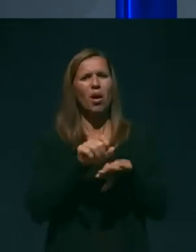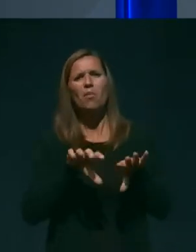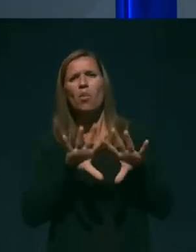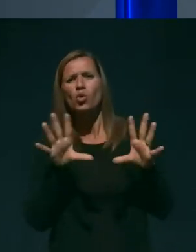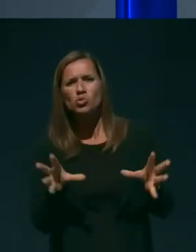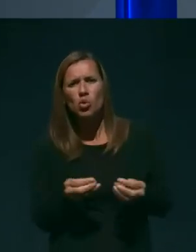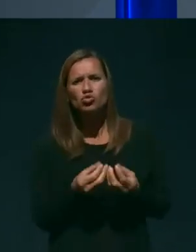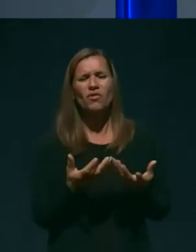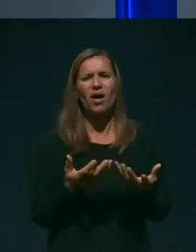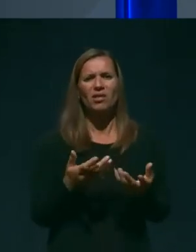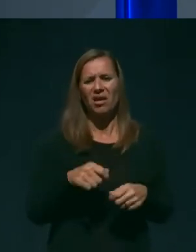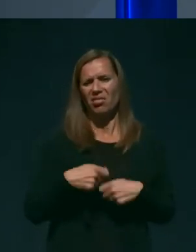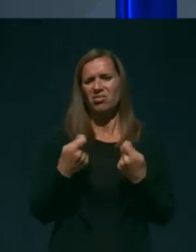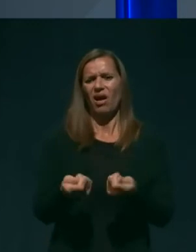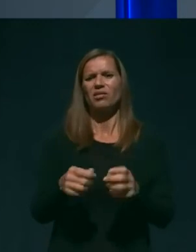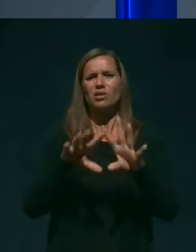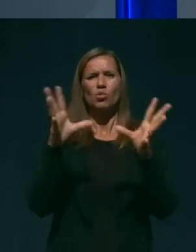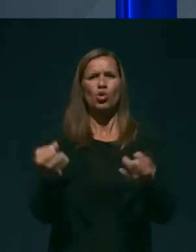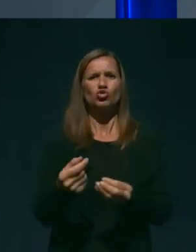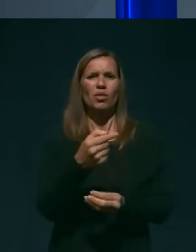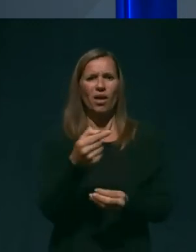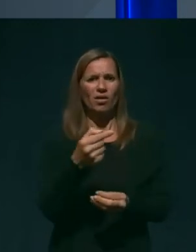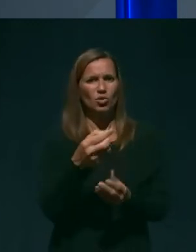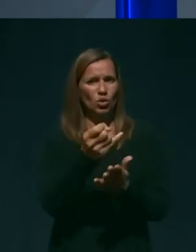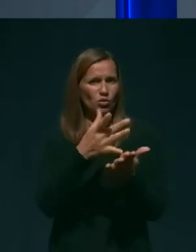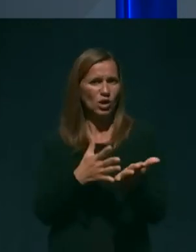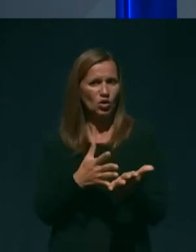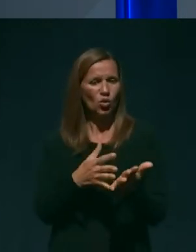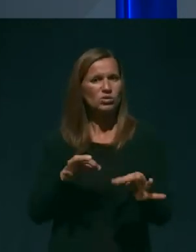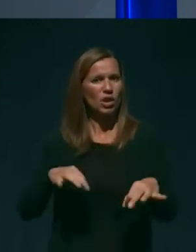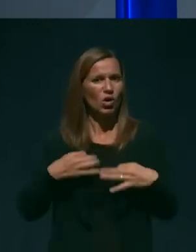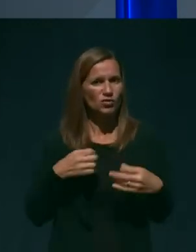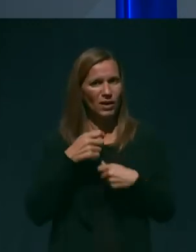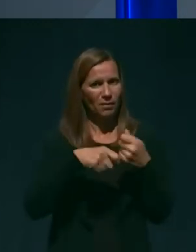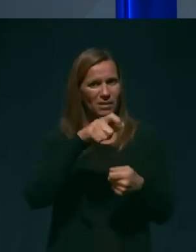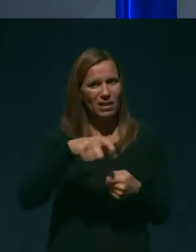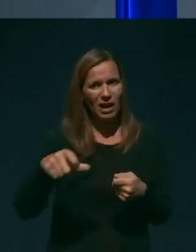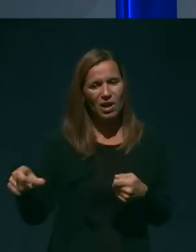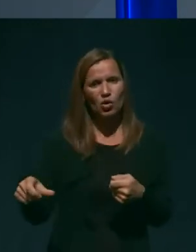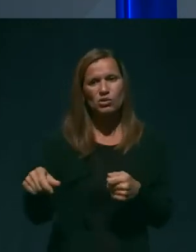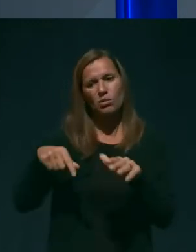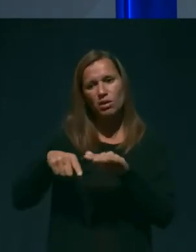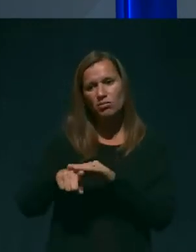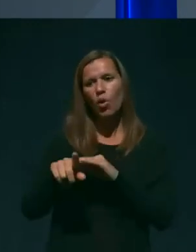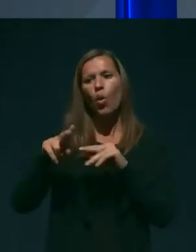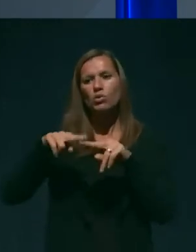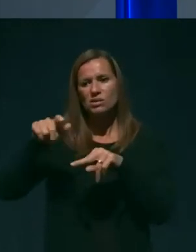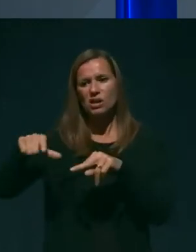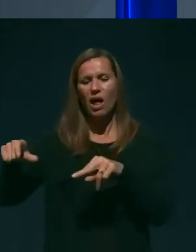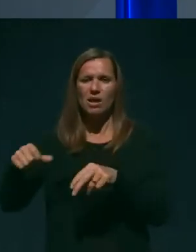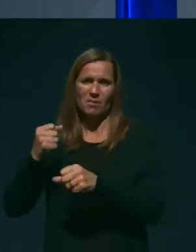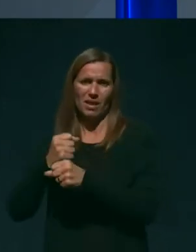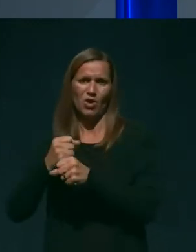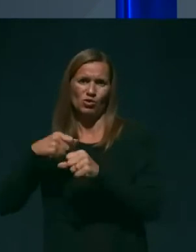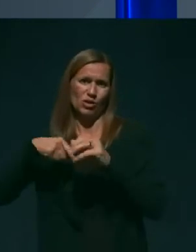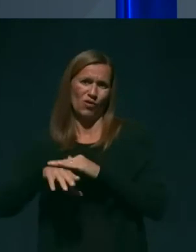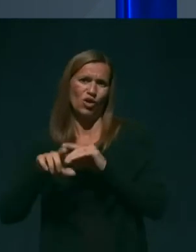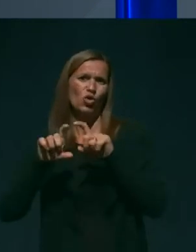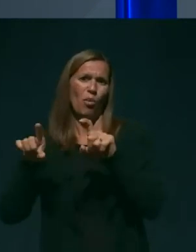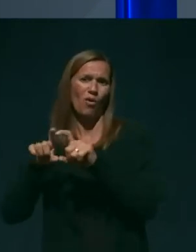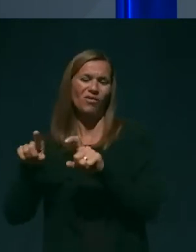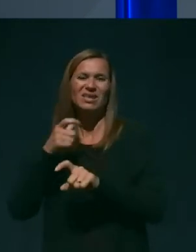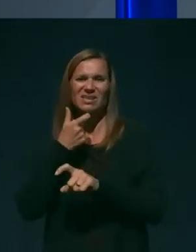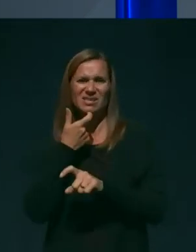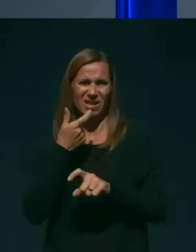ocene zdravstvenim delavcem in ostalim v domovih za ostarele? Jaz mislim, da je